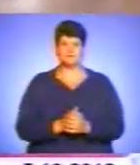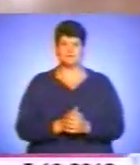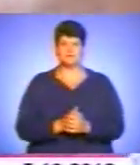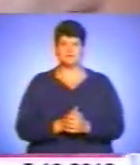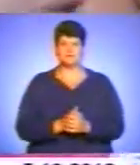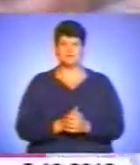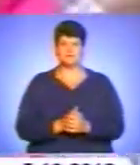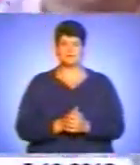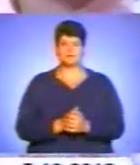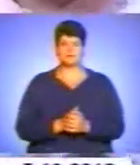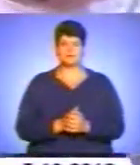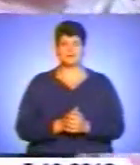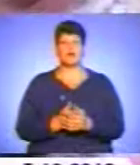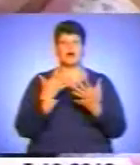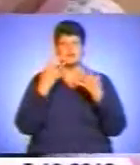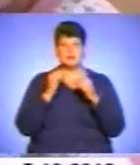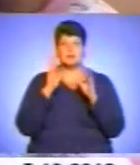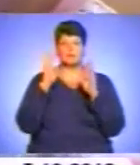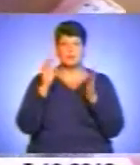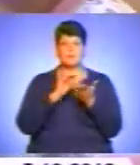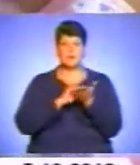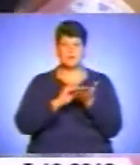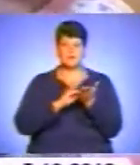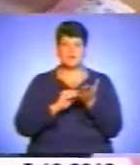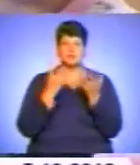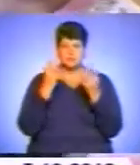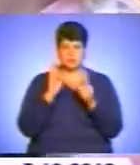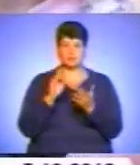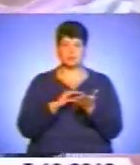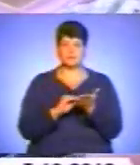А писати ще ми будемо. Ще будете писати?